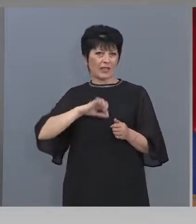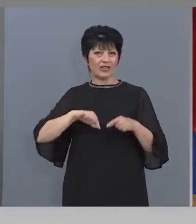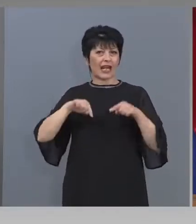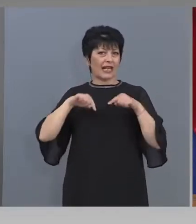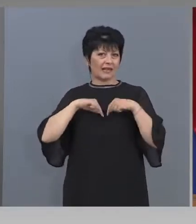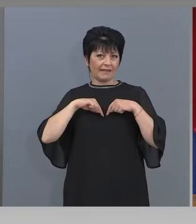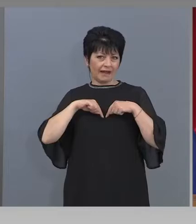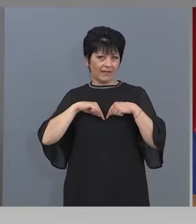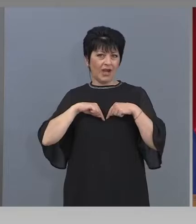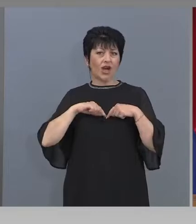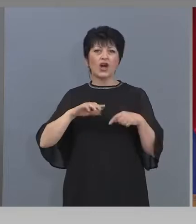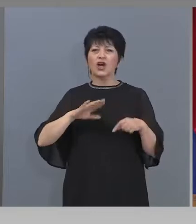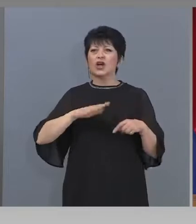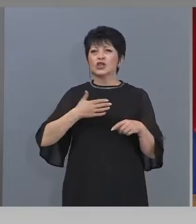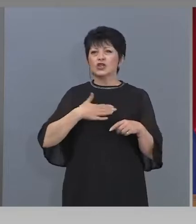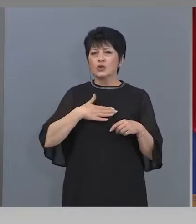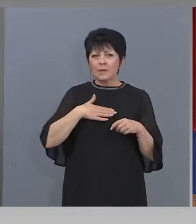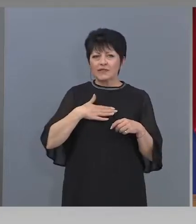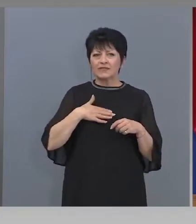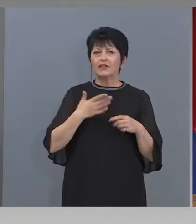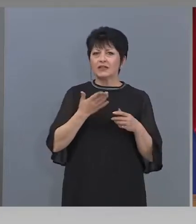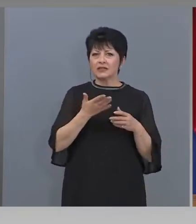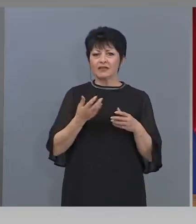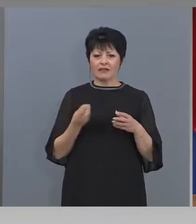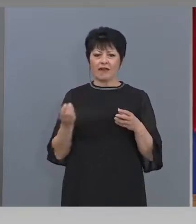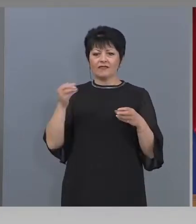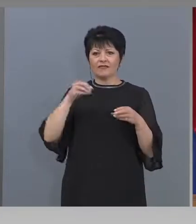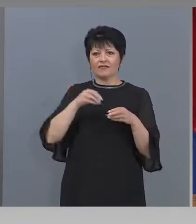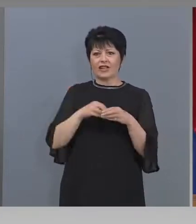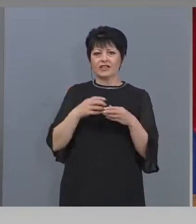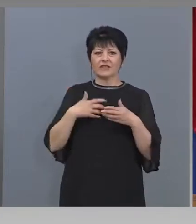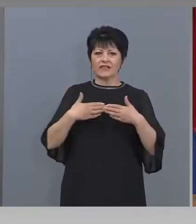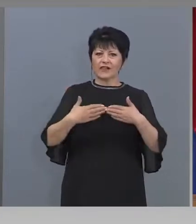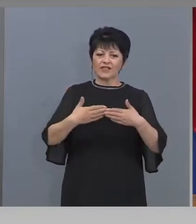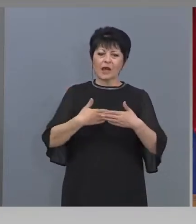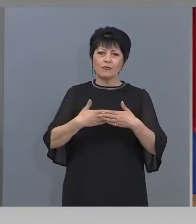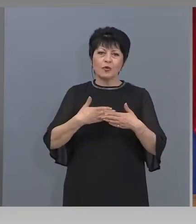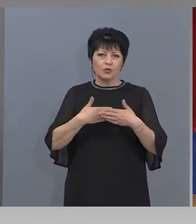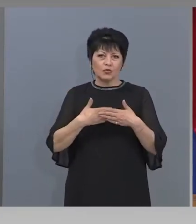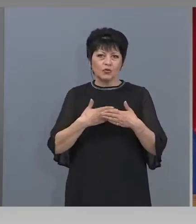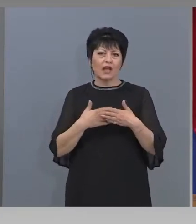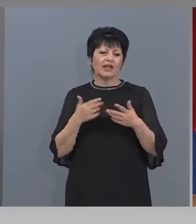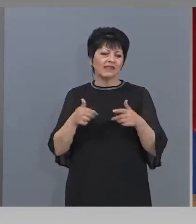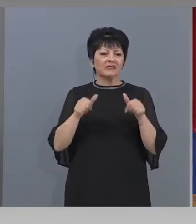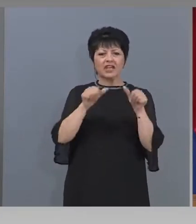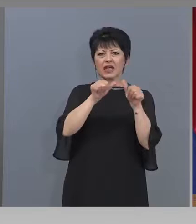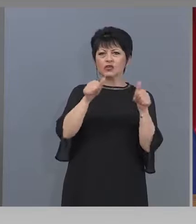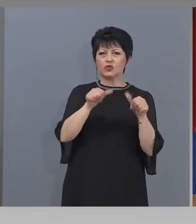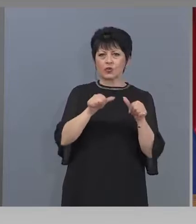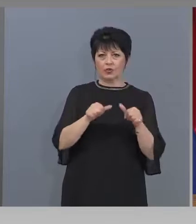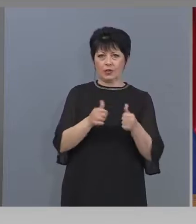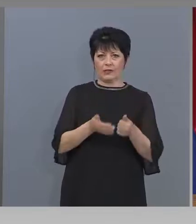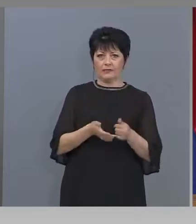предпочитат да влезат в неемзи взаимоотношения с съответната структура, която там оперира.